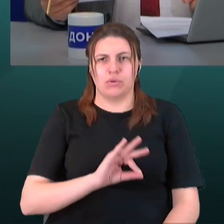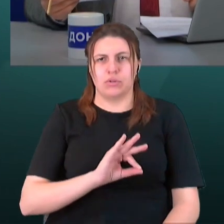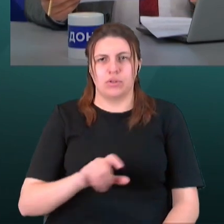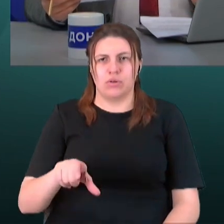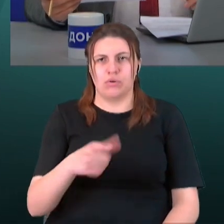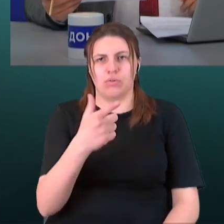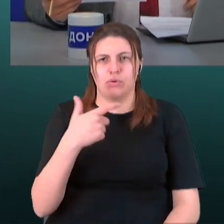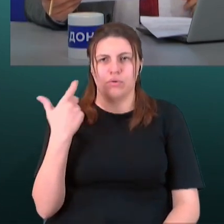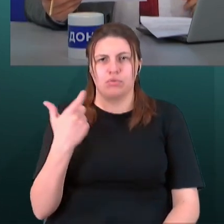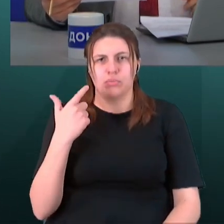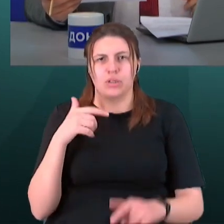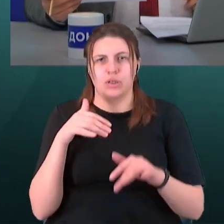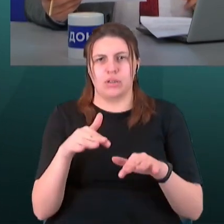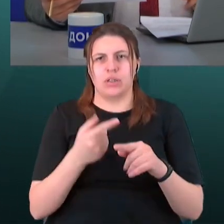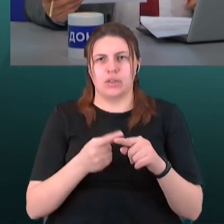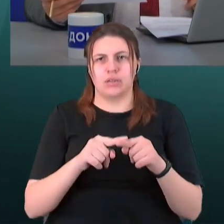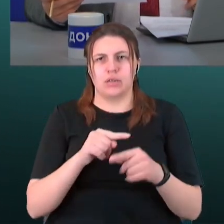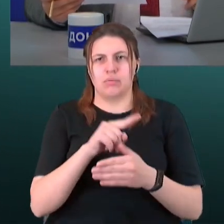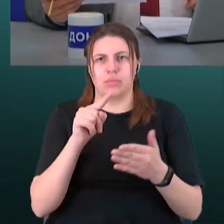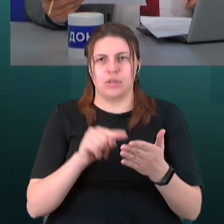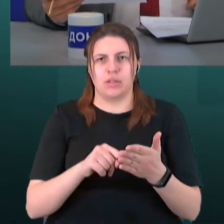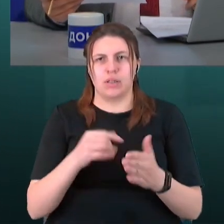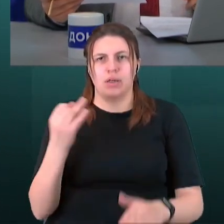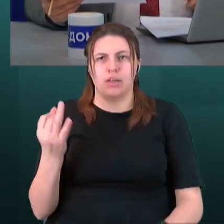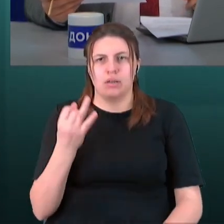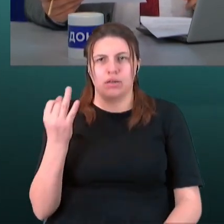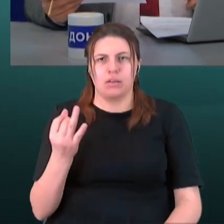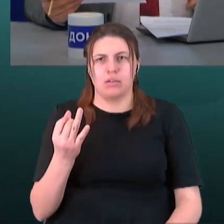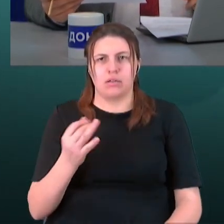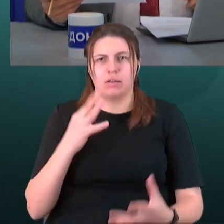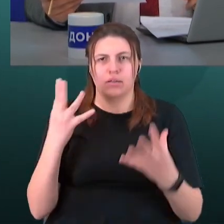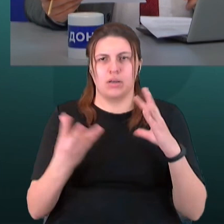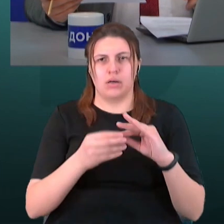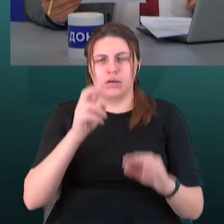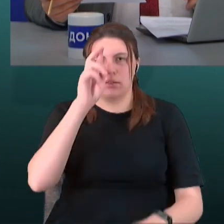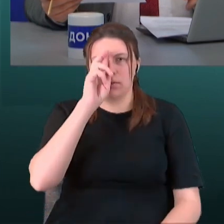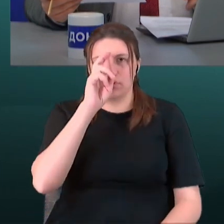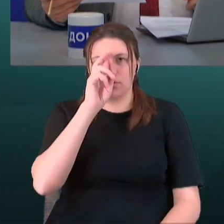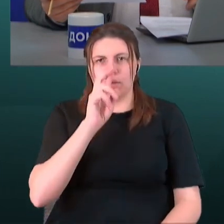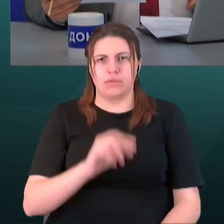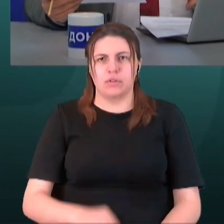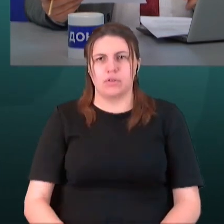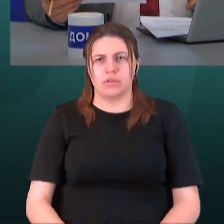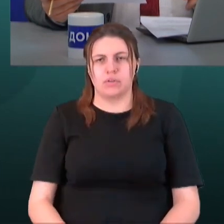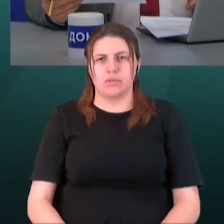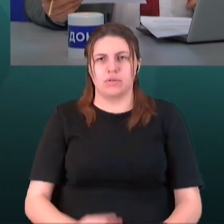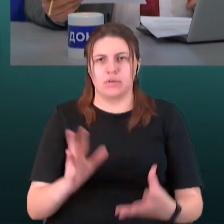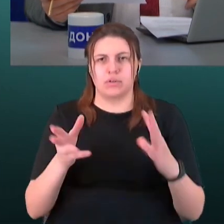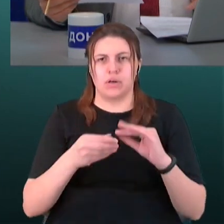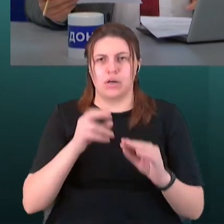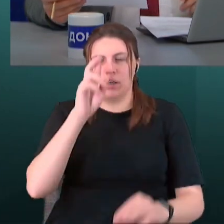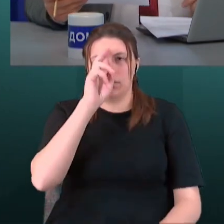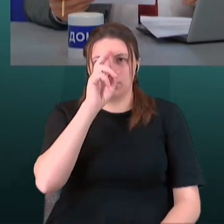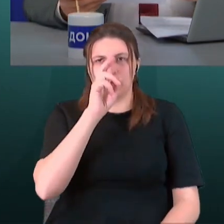це є питання навіть, навіть, ну, інтересів загальнодержавницьких. І коли мова йде про загальнодержавницьких інтересів, власне, існує такий